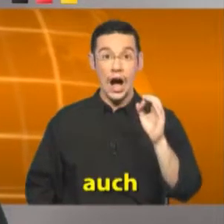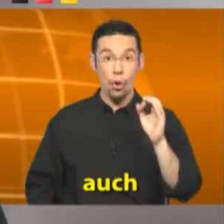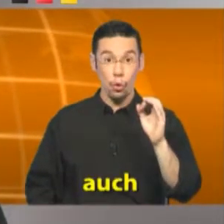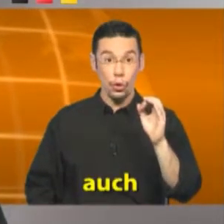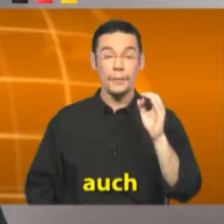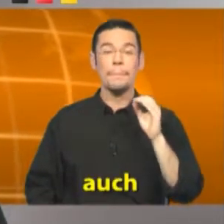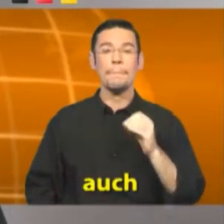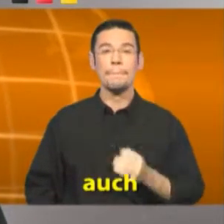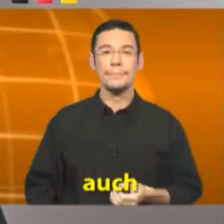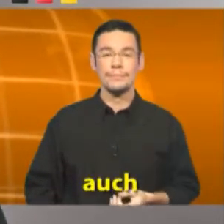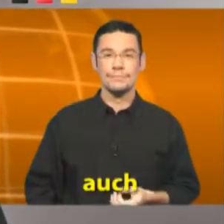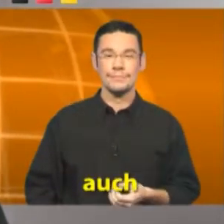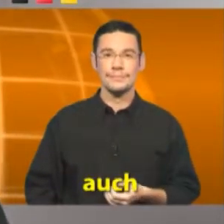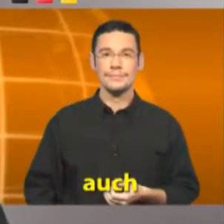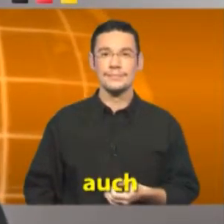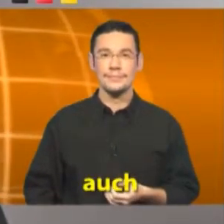Auch